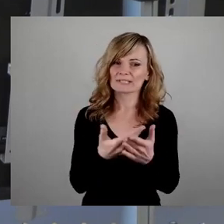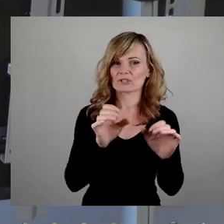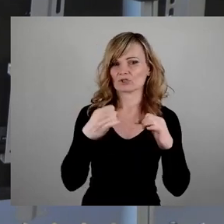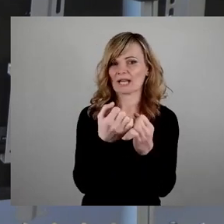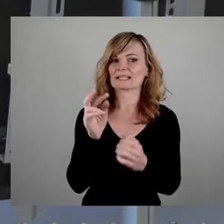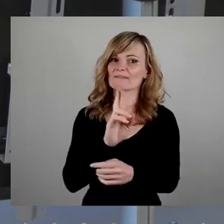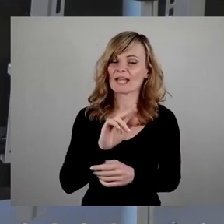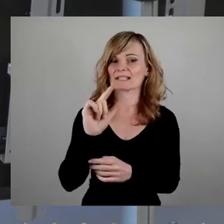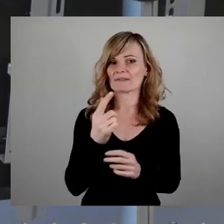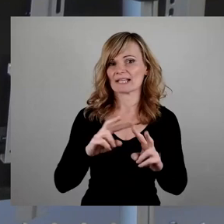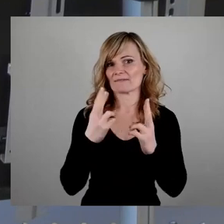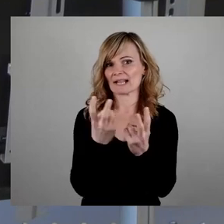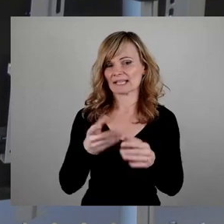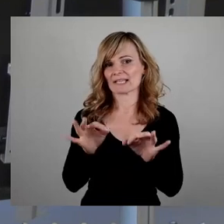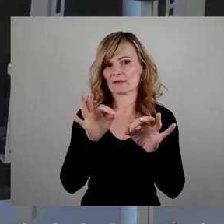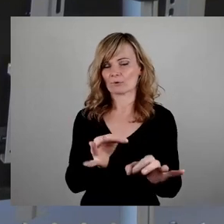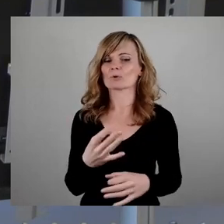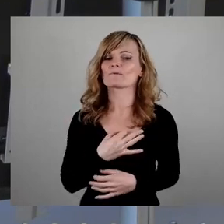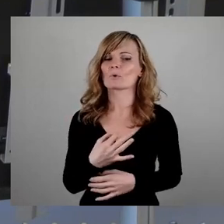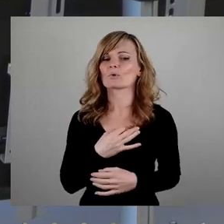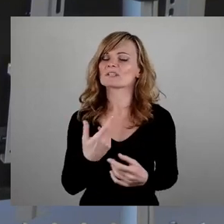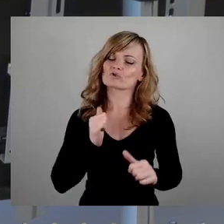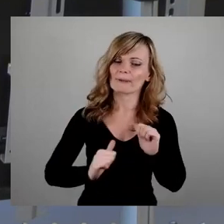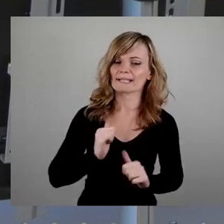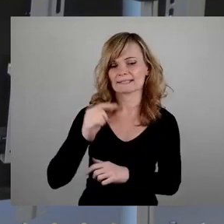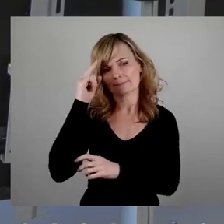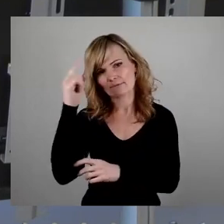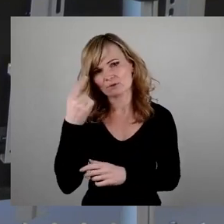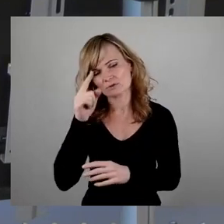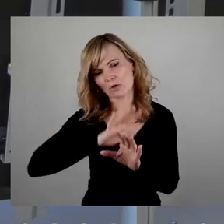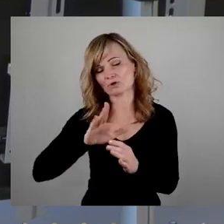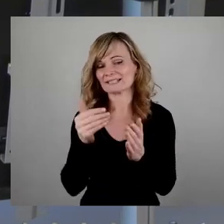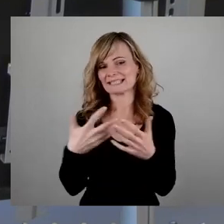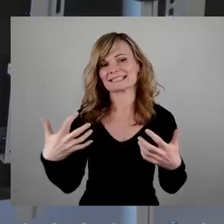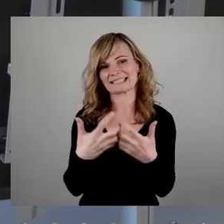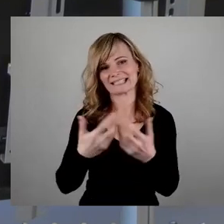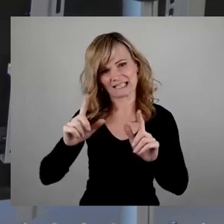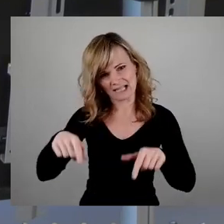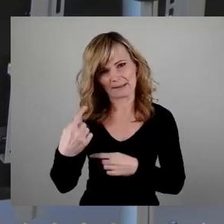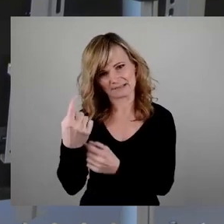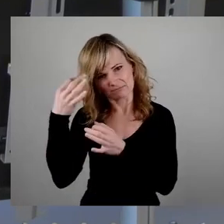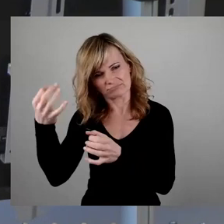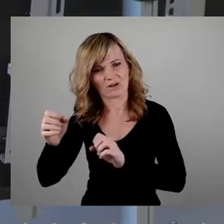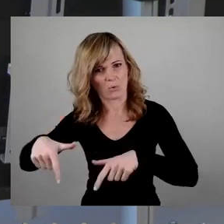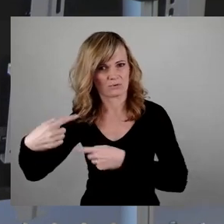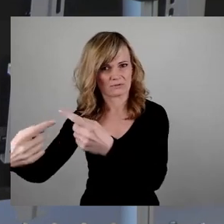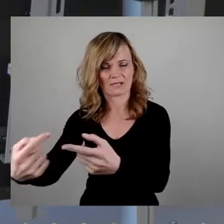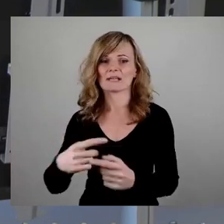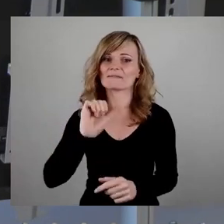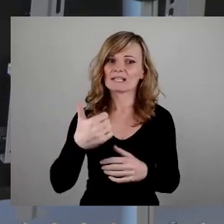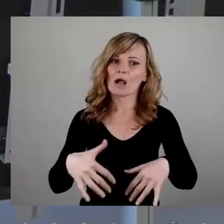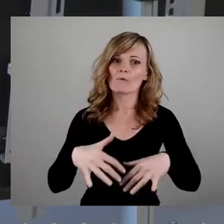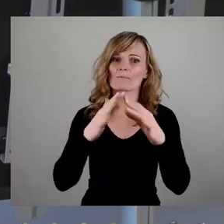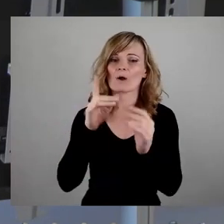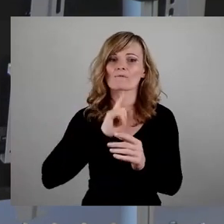Weltkrieg geführt haben. Es ist uns dabei schmerzlich bewusst, dass Deutschland diesen Krieg entfesselt hat. Der Wiederaufbau der Frauenkirche als Symbol